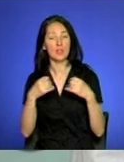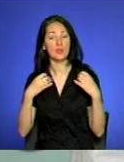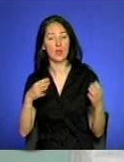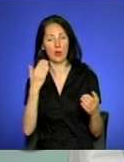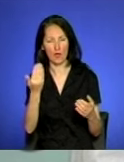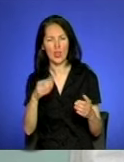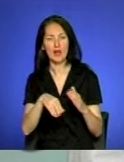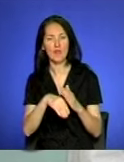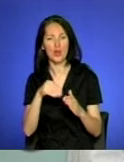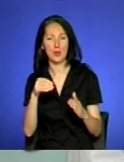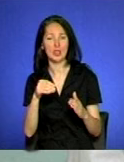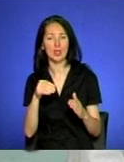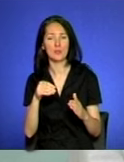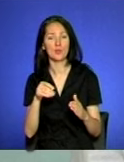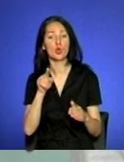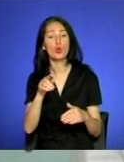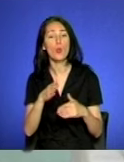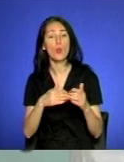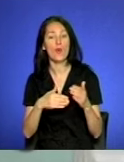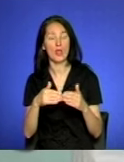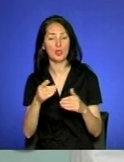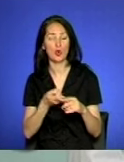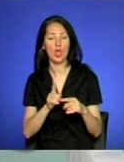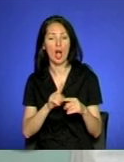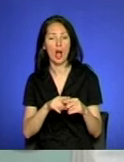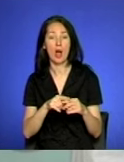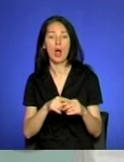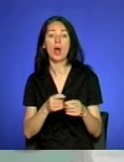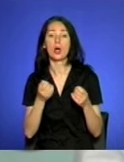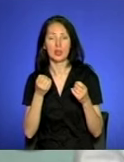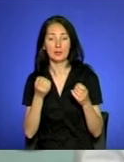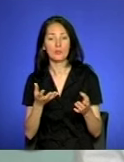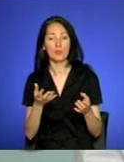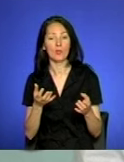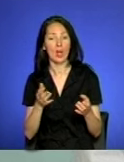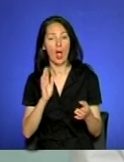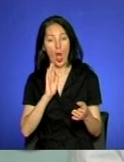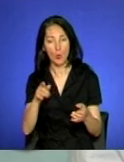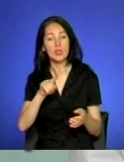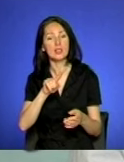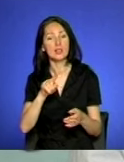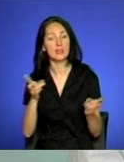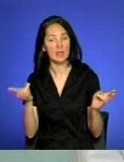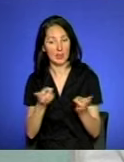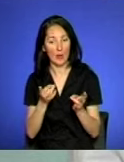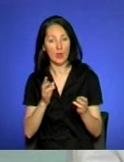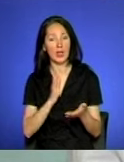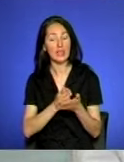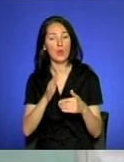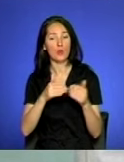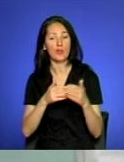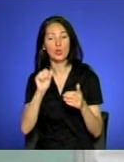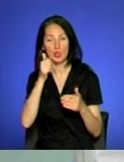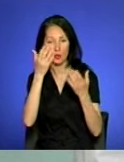вибрали ту професію, яка безперечно і безсумнівно буде затребована, і є професія завтра з цього дня.